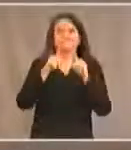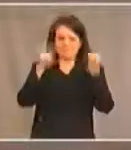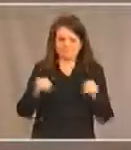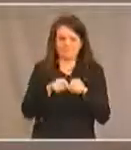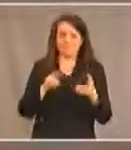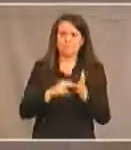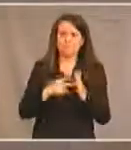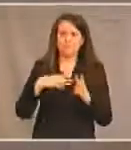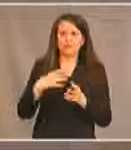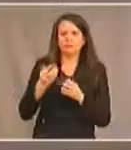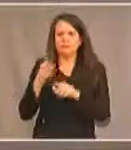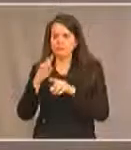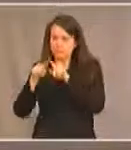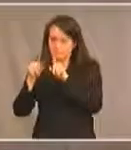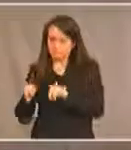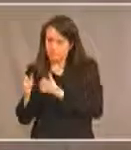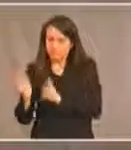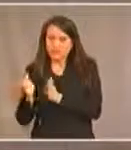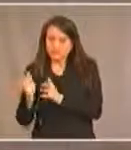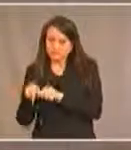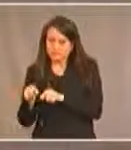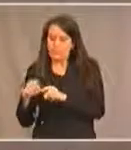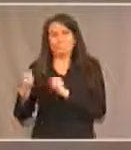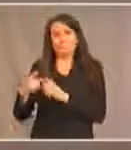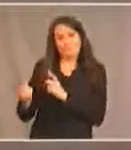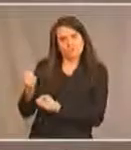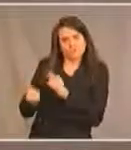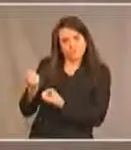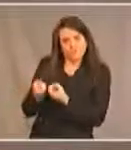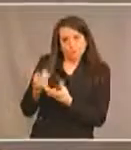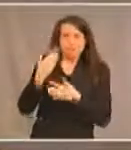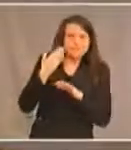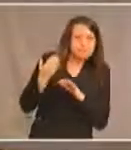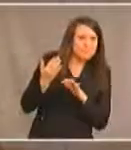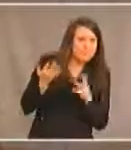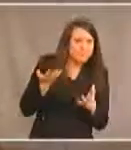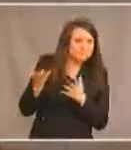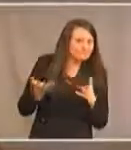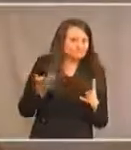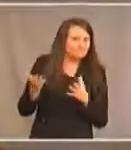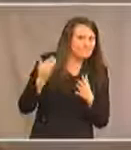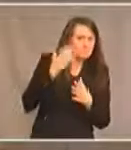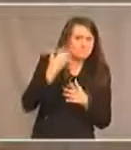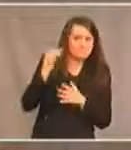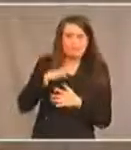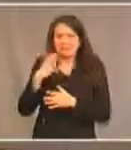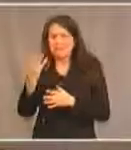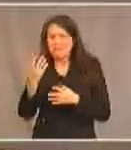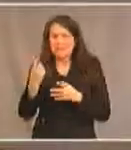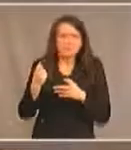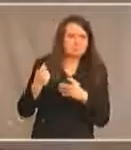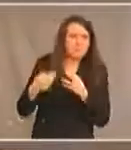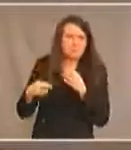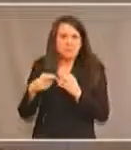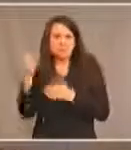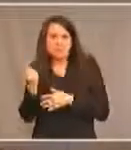chatbox qui vous permet de nous envoyer des questions. Je ne sais pas si nous avons déjà reçu des questions. Nous